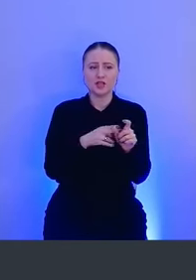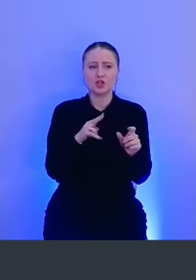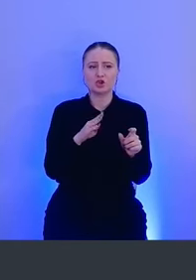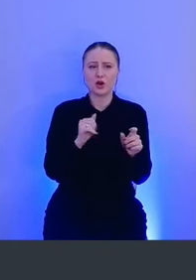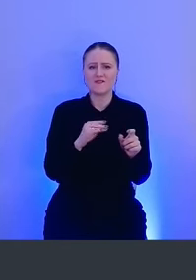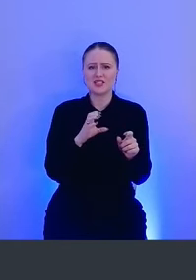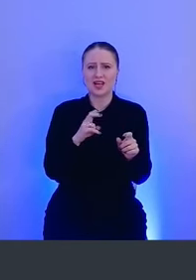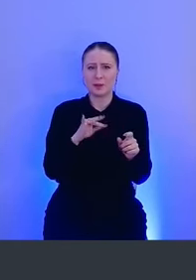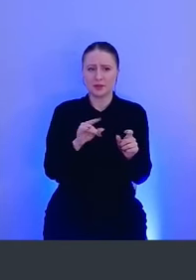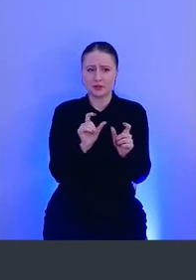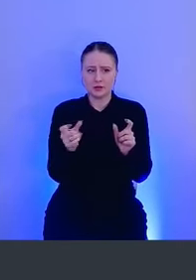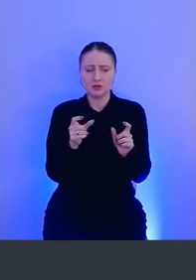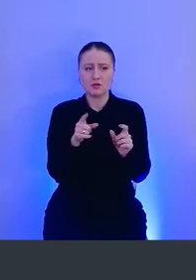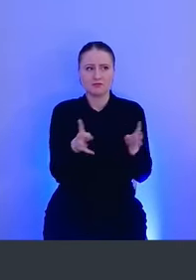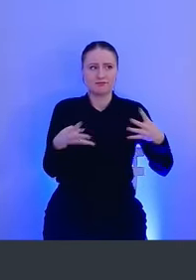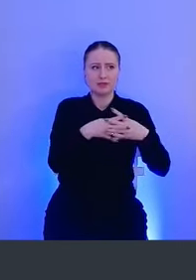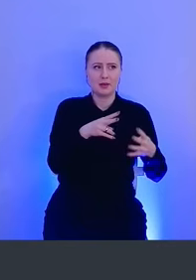который идет в комплекте с Mythic.